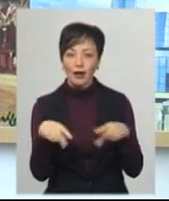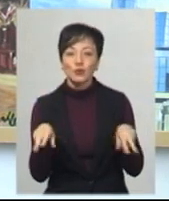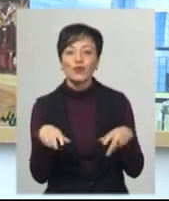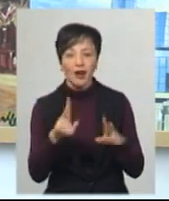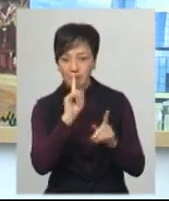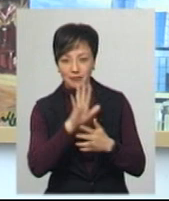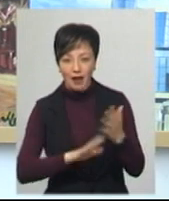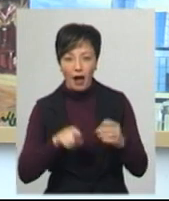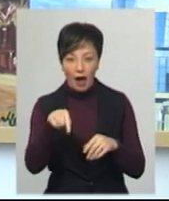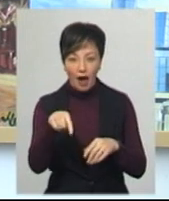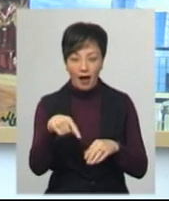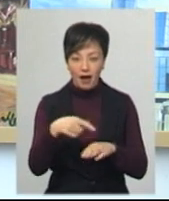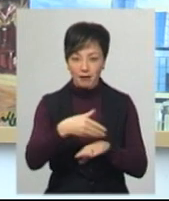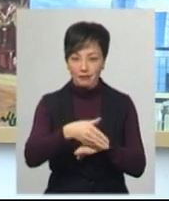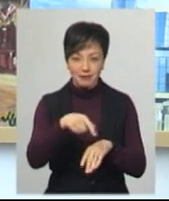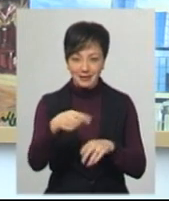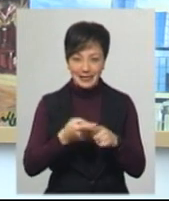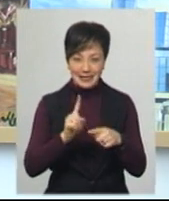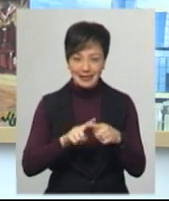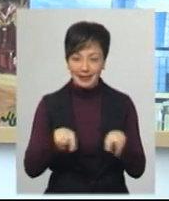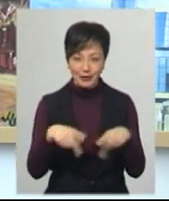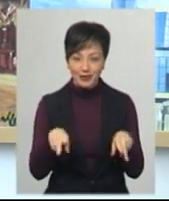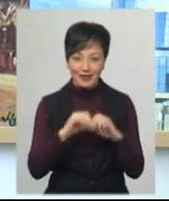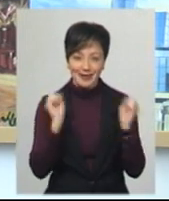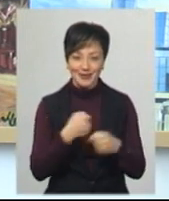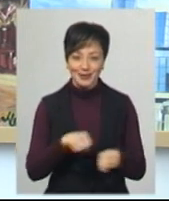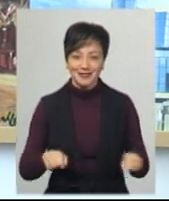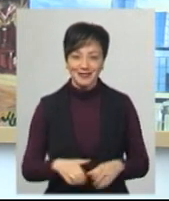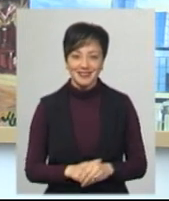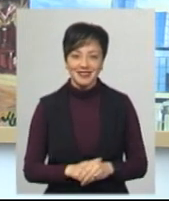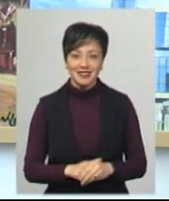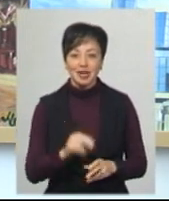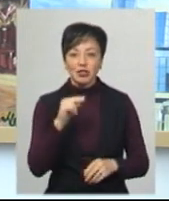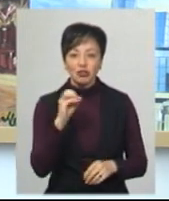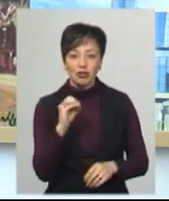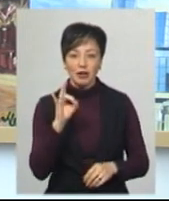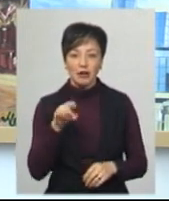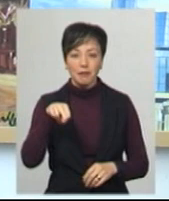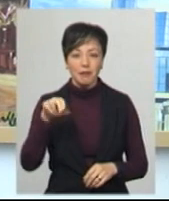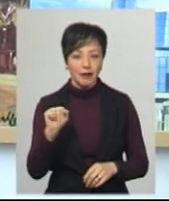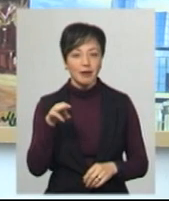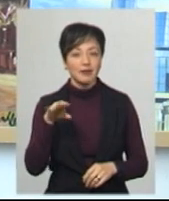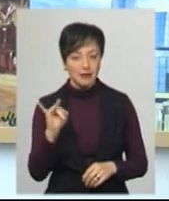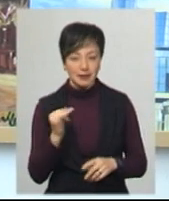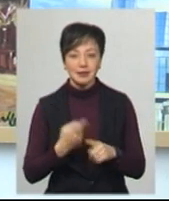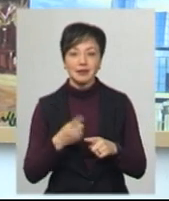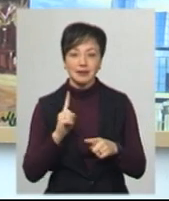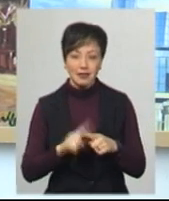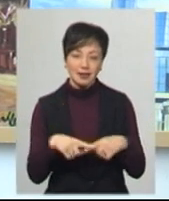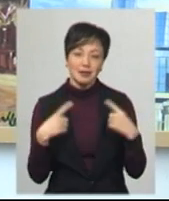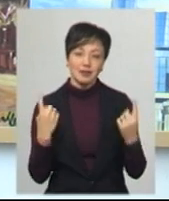А в черпатах танцювати вже не потанцюєш. Що таке черпати, ви вже здогадалися, це